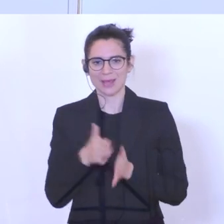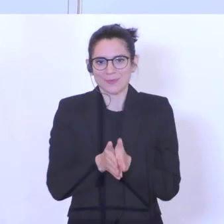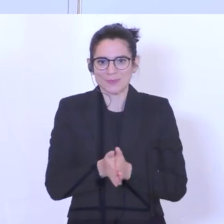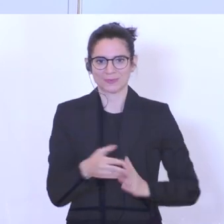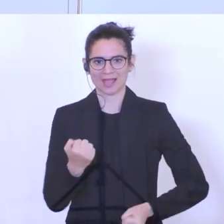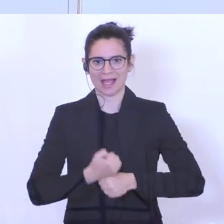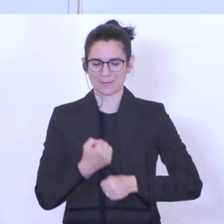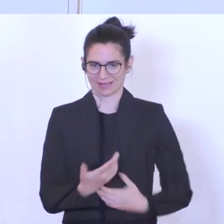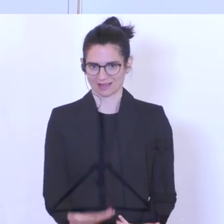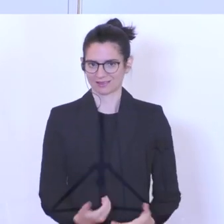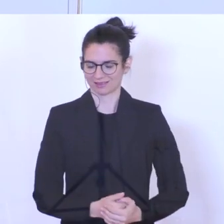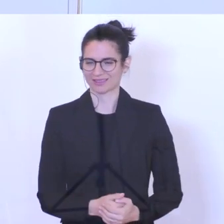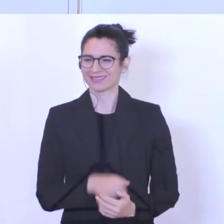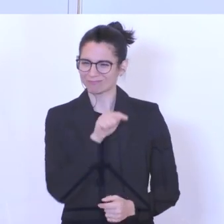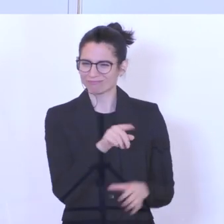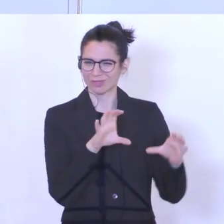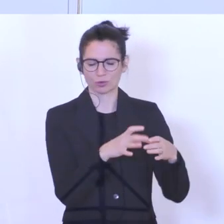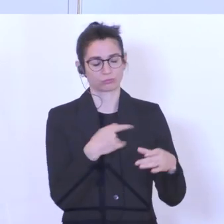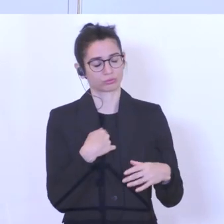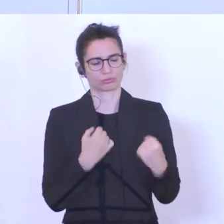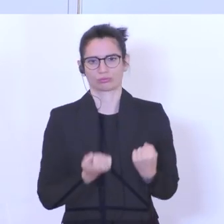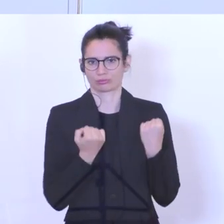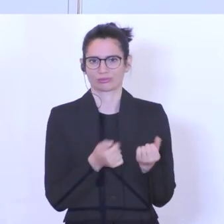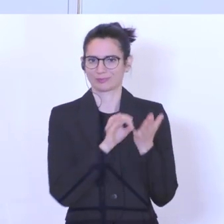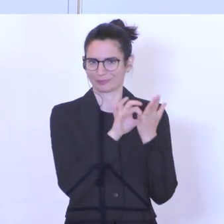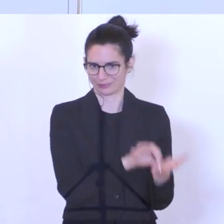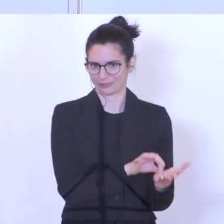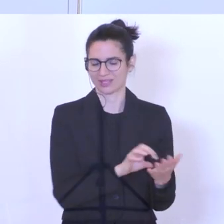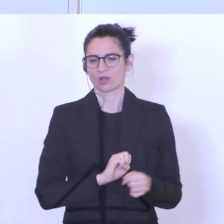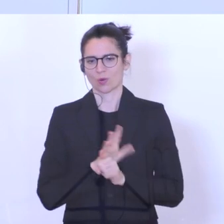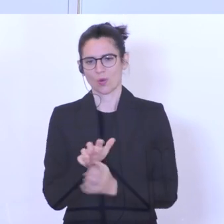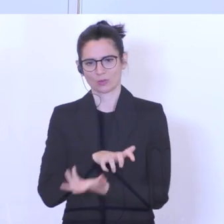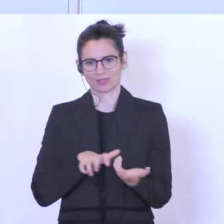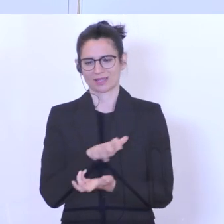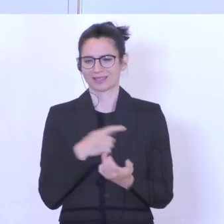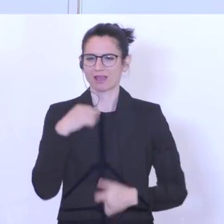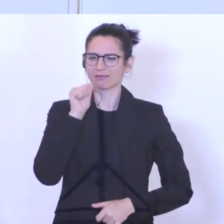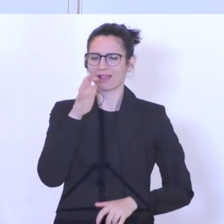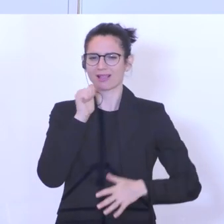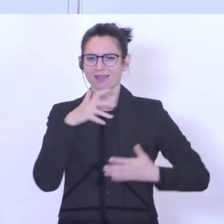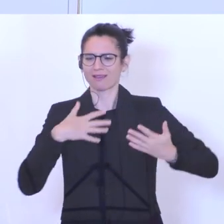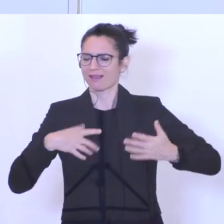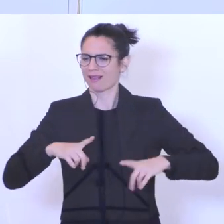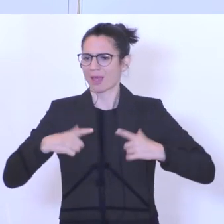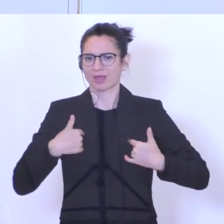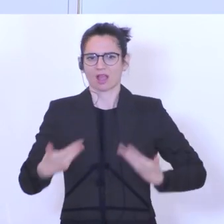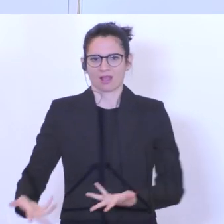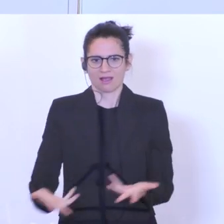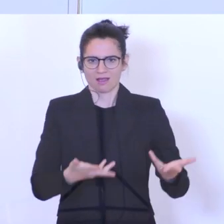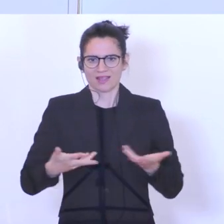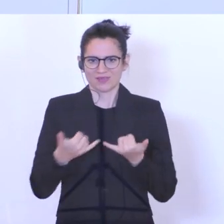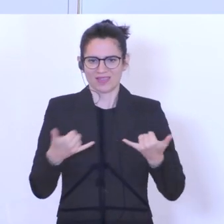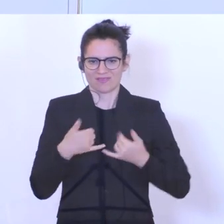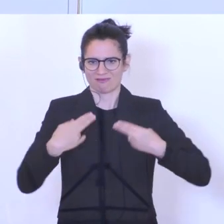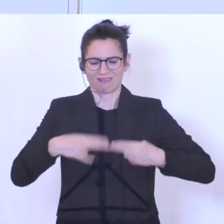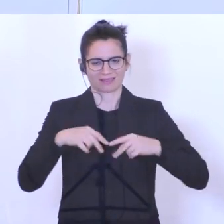jetzt gerade machen. Sie wurden durch die Corona-Krise aus ihrem Alltag ins Ungewisse katapultiert.